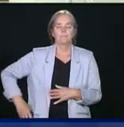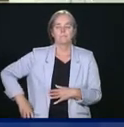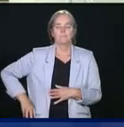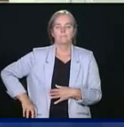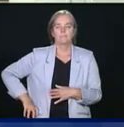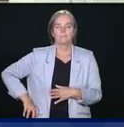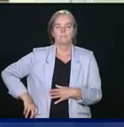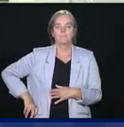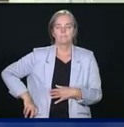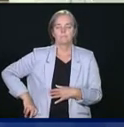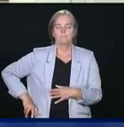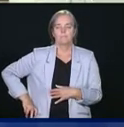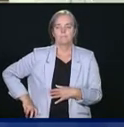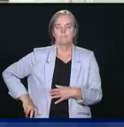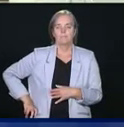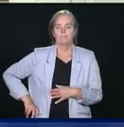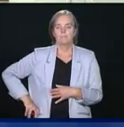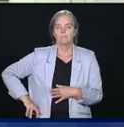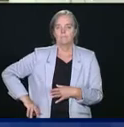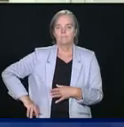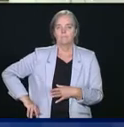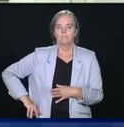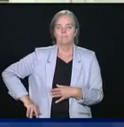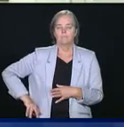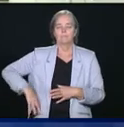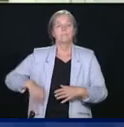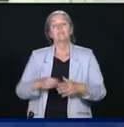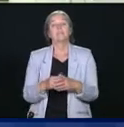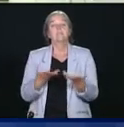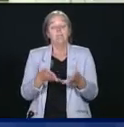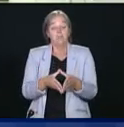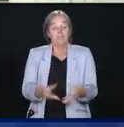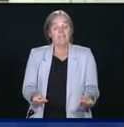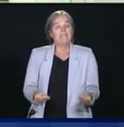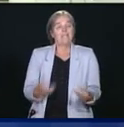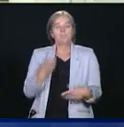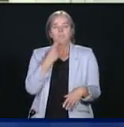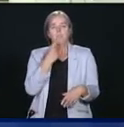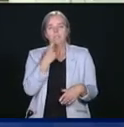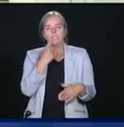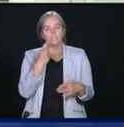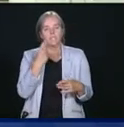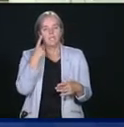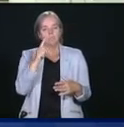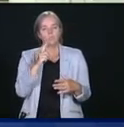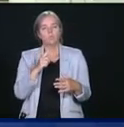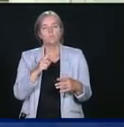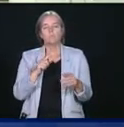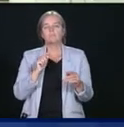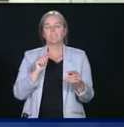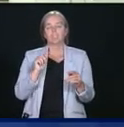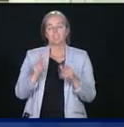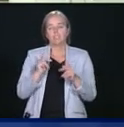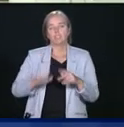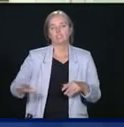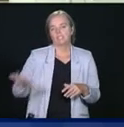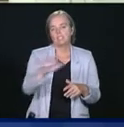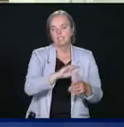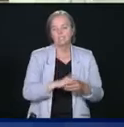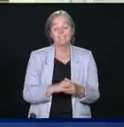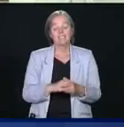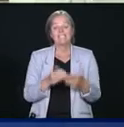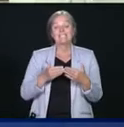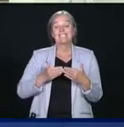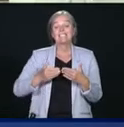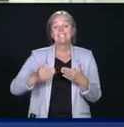Le printemps a été difficile, très difficile pour de nombreuses personnes. Et bien que la voie à suivre ne soit pas facile, les choses